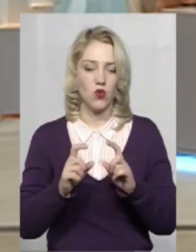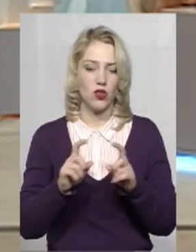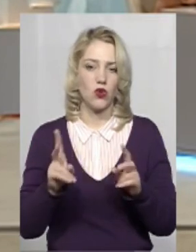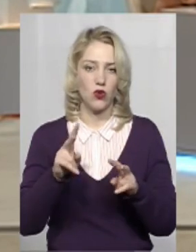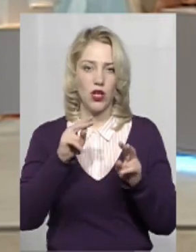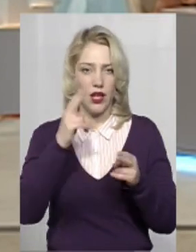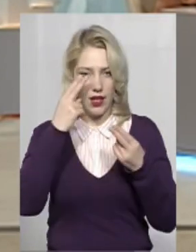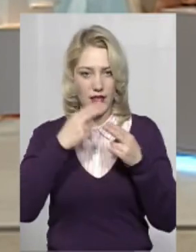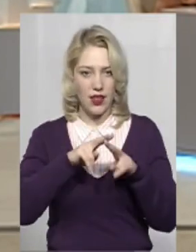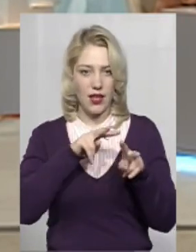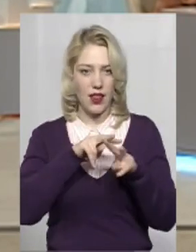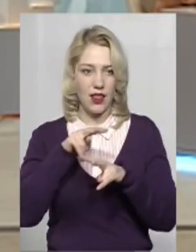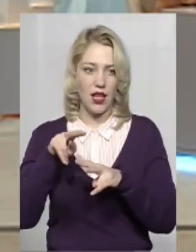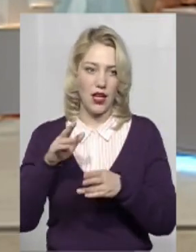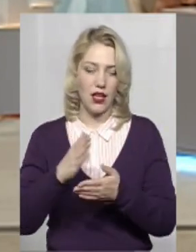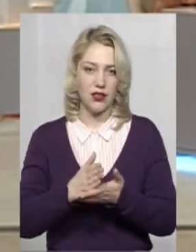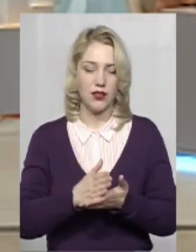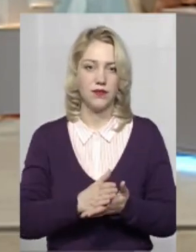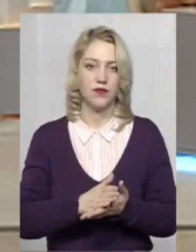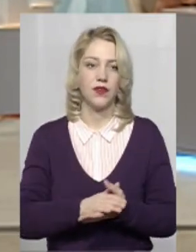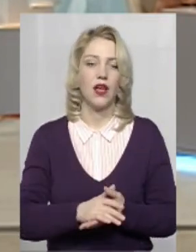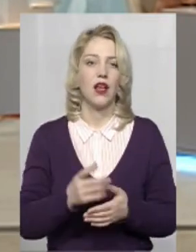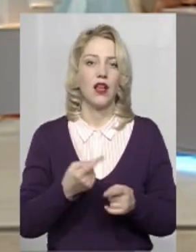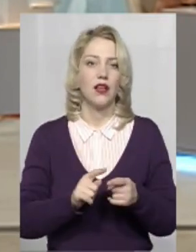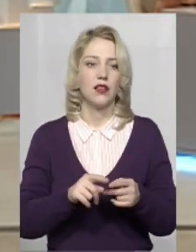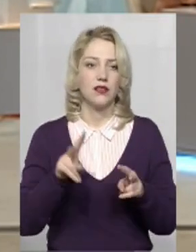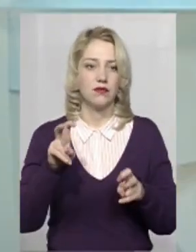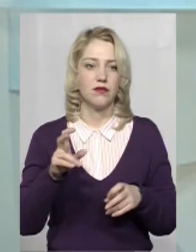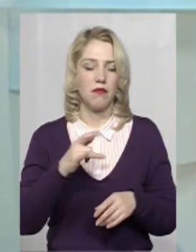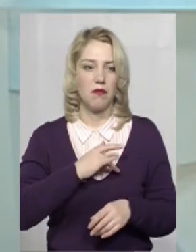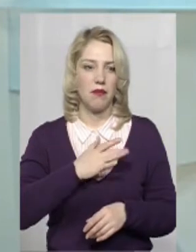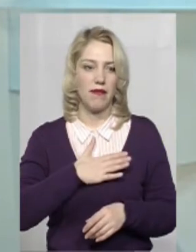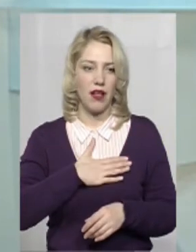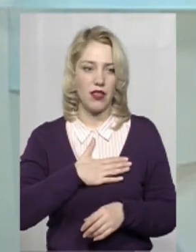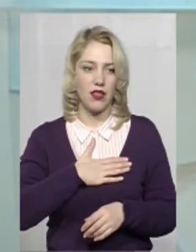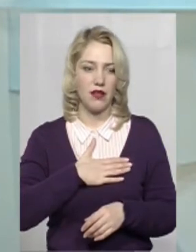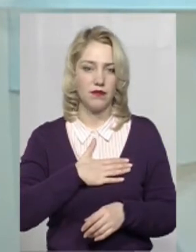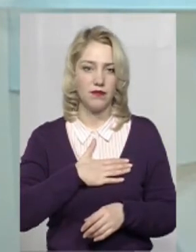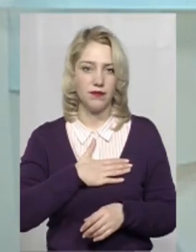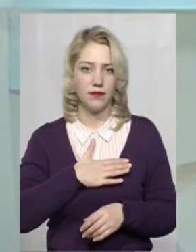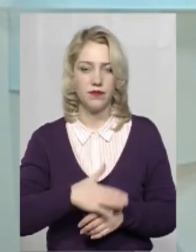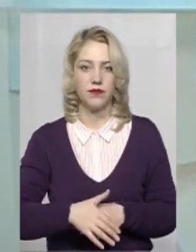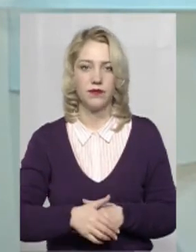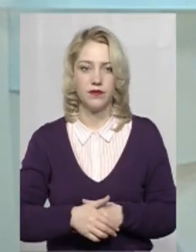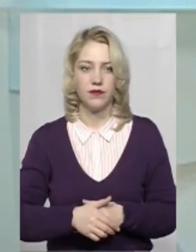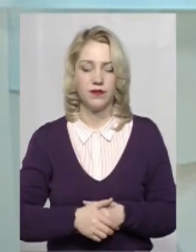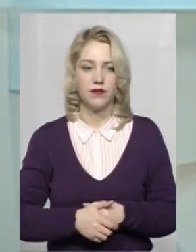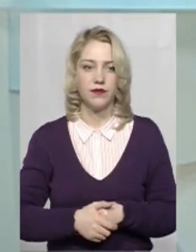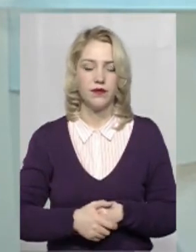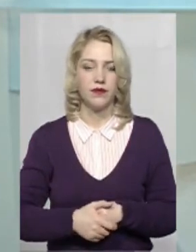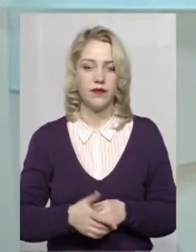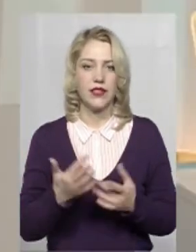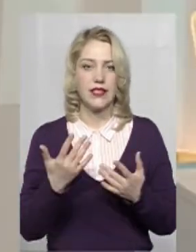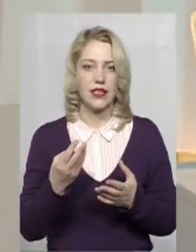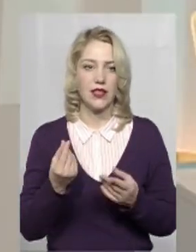здійснює технагляд. Технагляд. Яка це установа? Це є приватна установа. Приватна установа. І